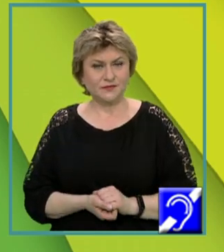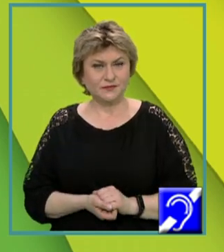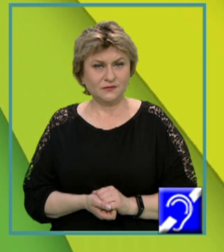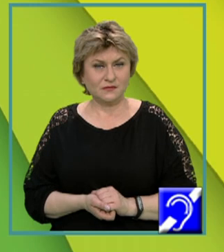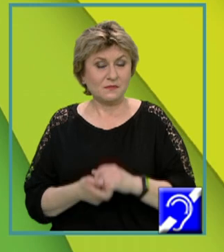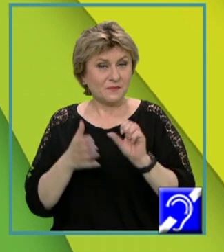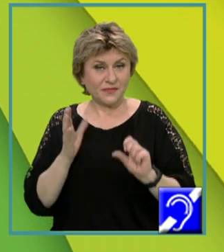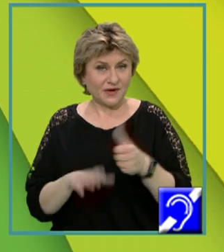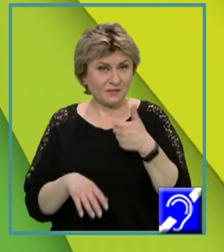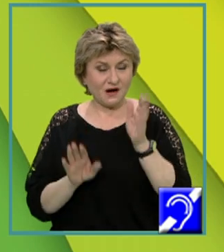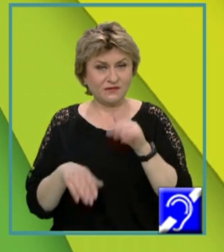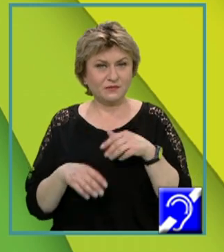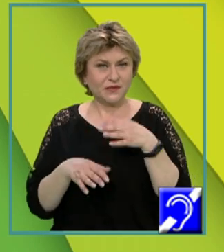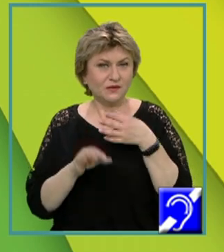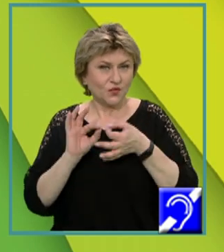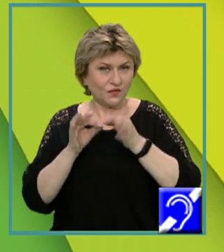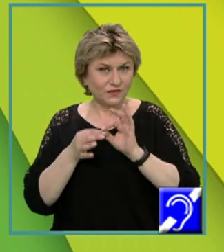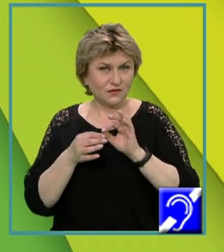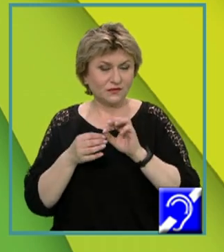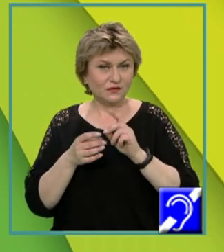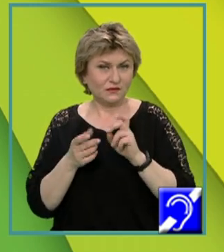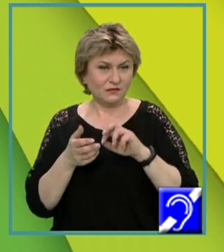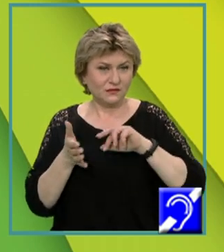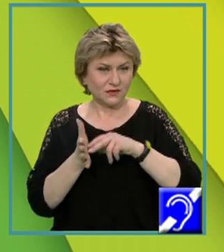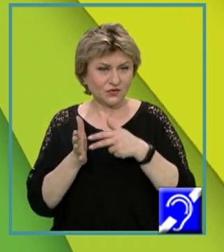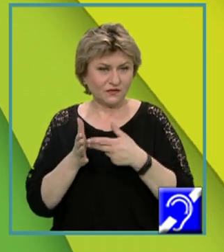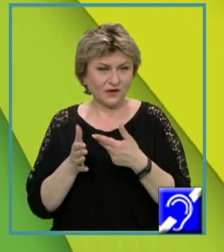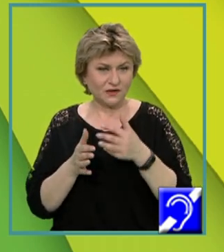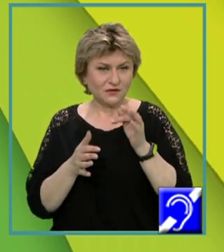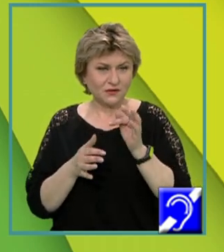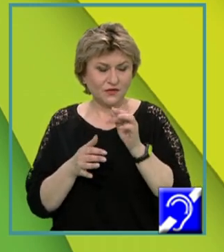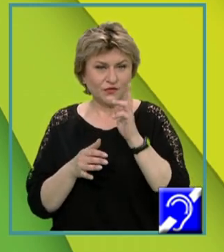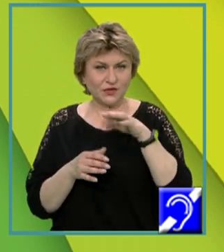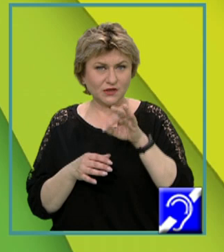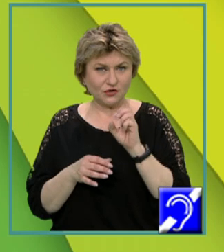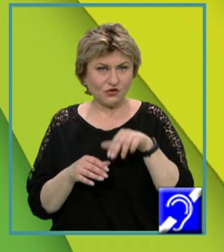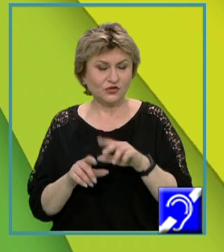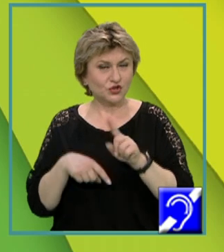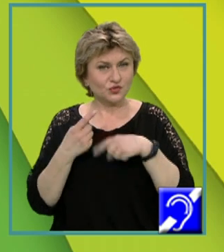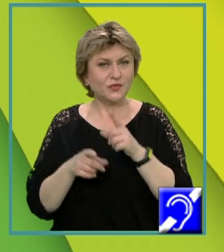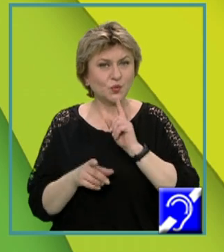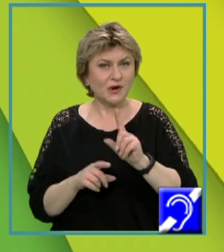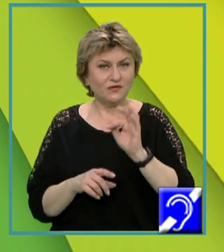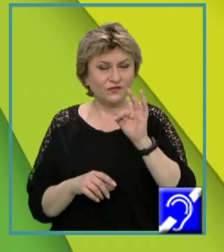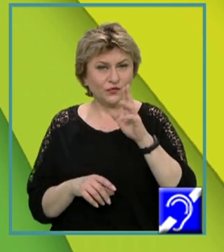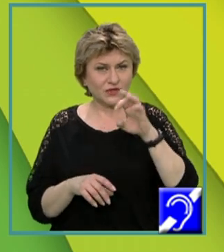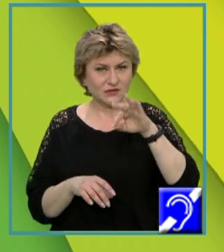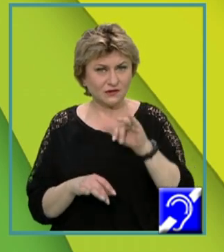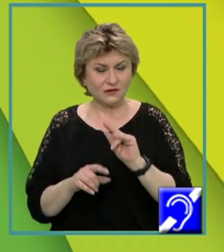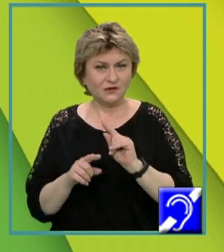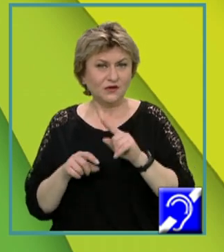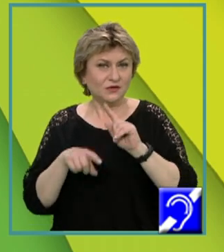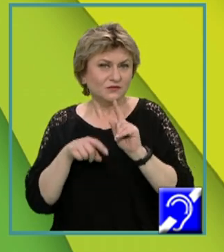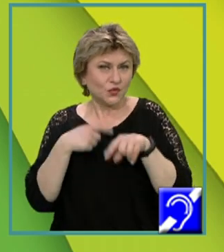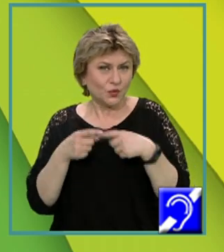Mai întâi, avem cuvântul rezervat function, apoi numele funcției și între